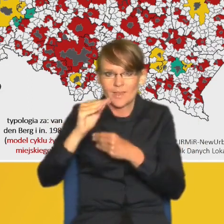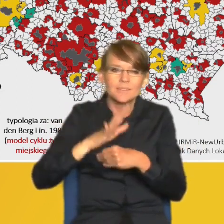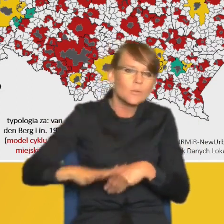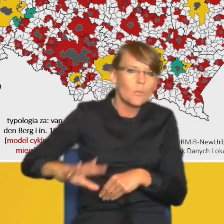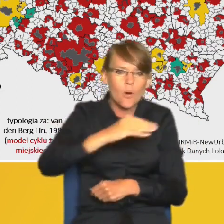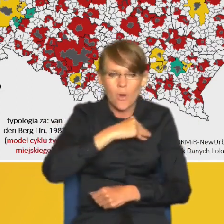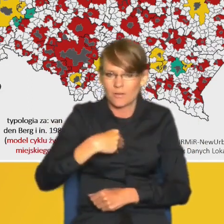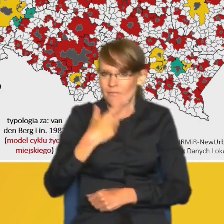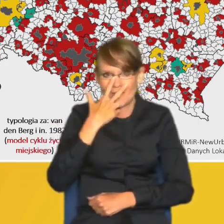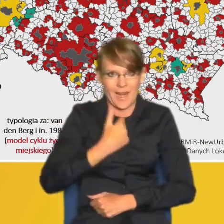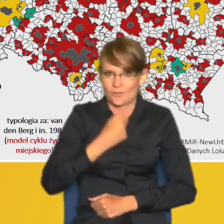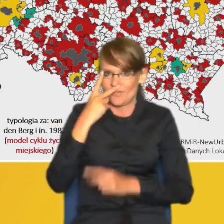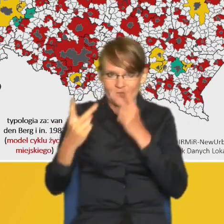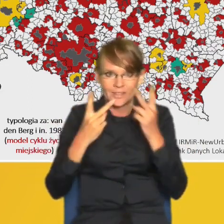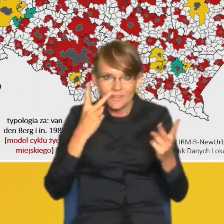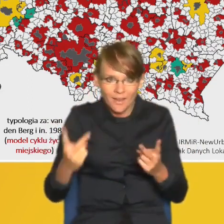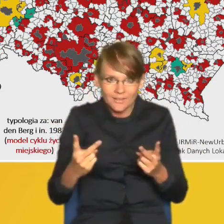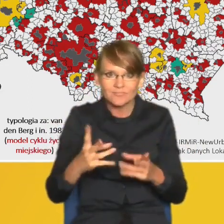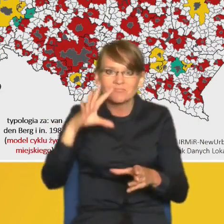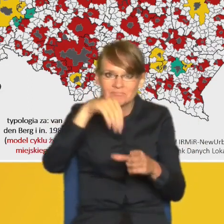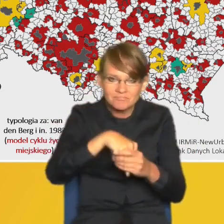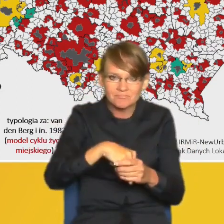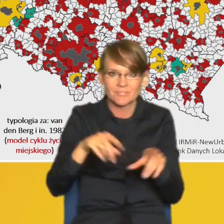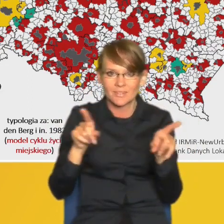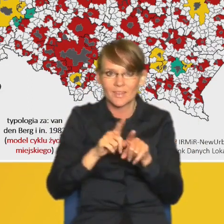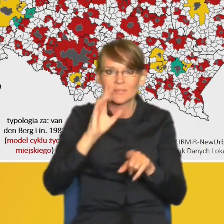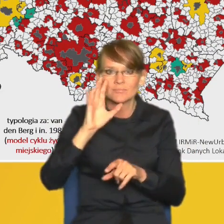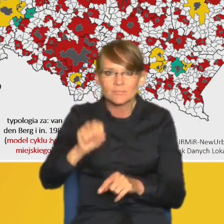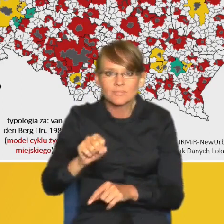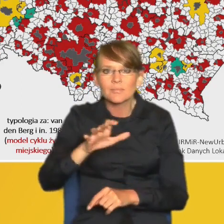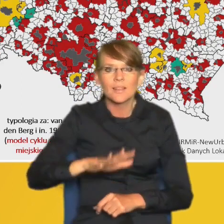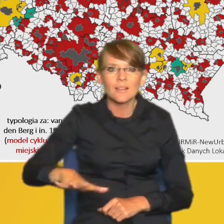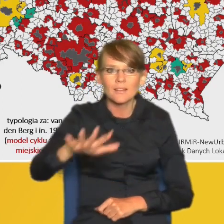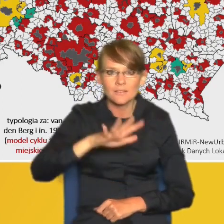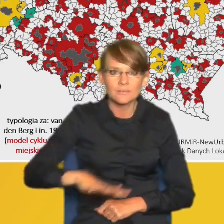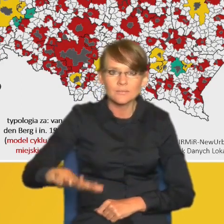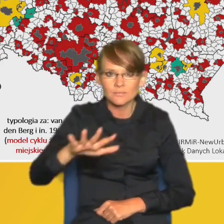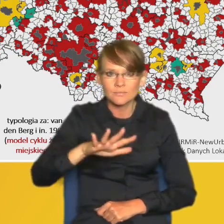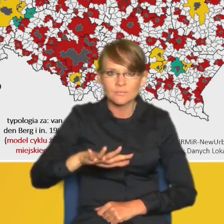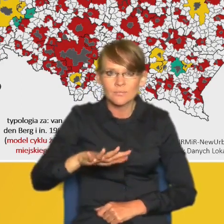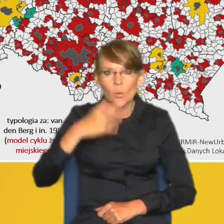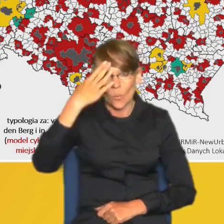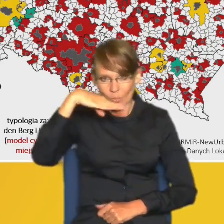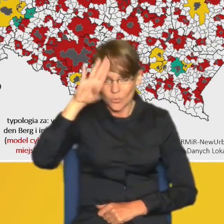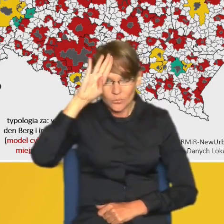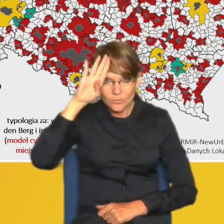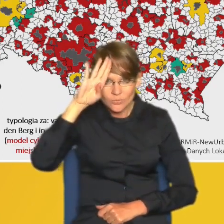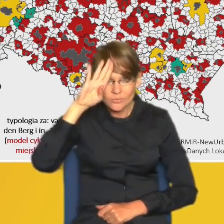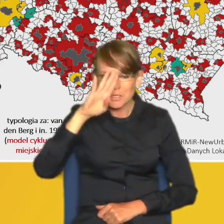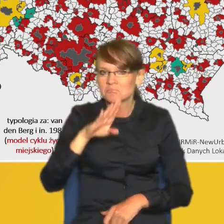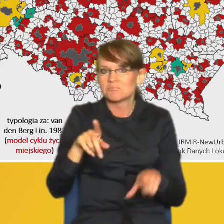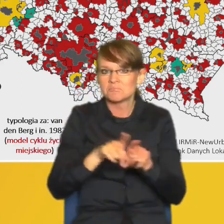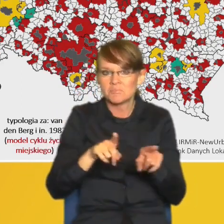Wśród nich znajdujemy także region, obszar funkcjonalny Łodzi, czy